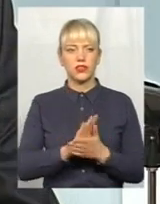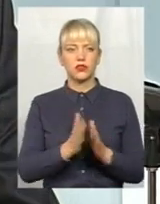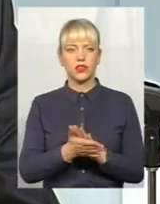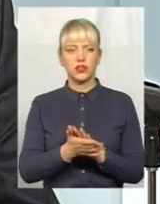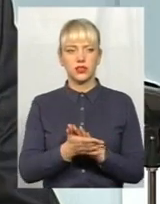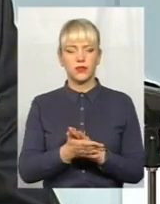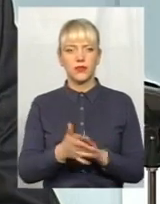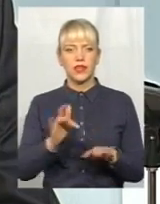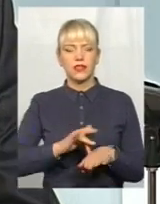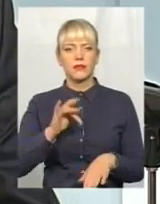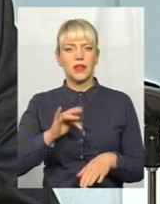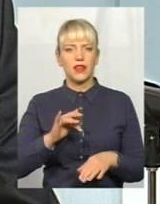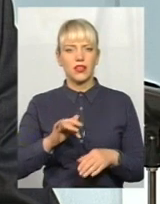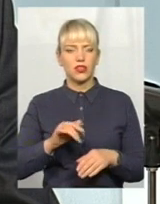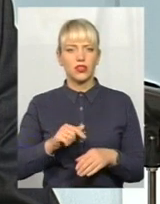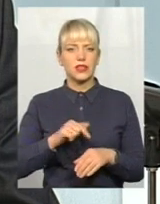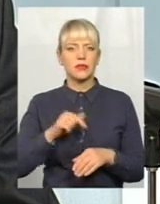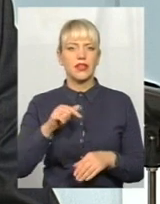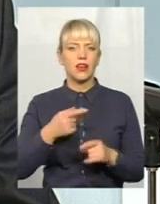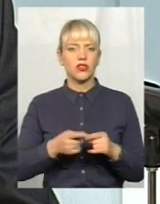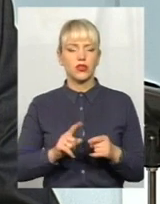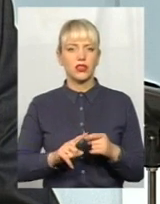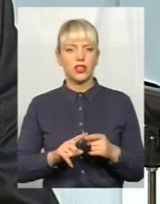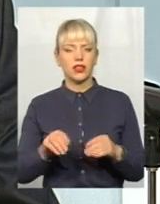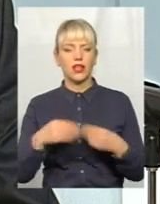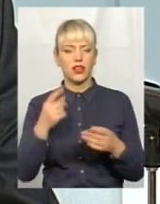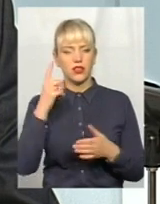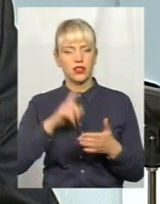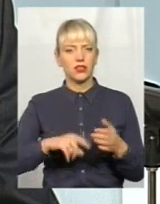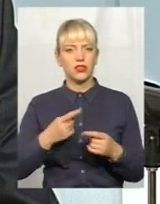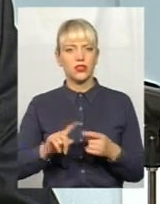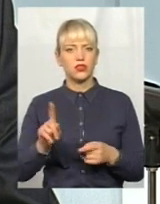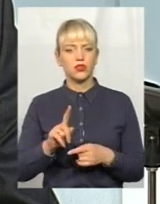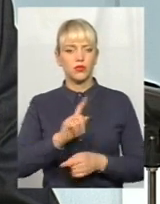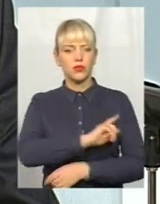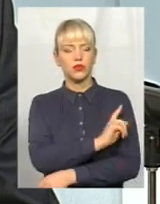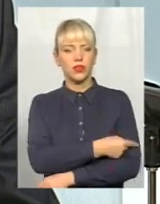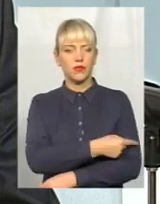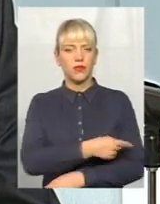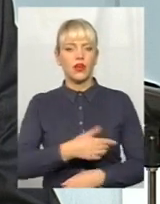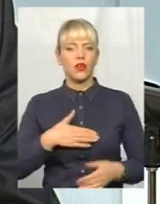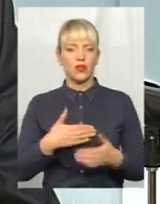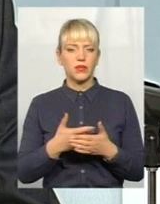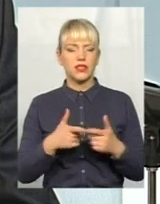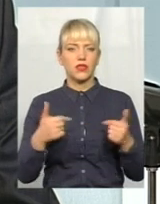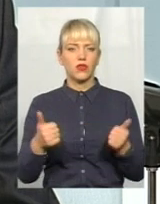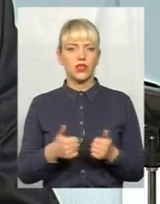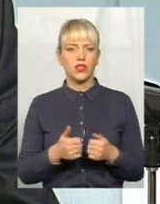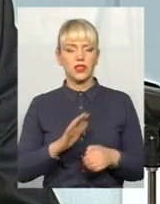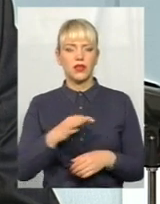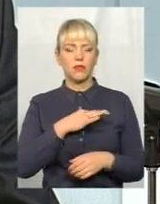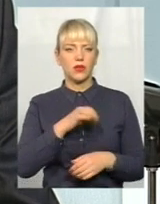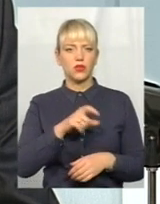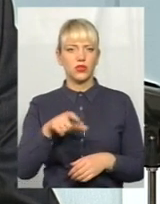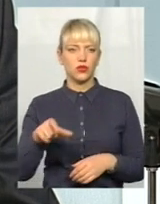збентежило і дало надію те, що потуга громадських організацій і небайдужих